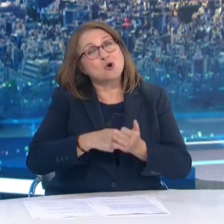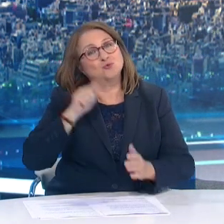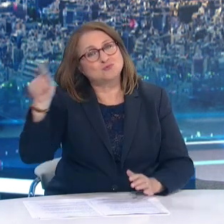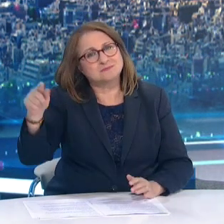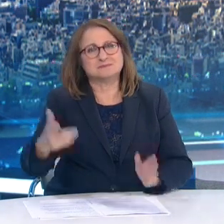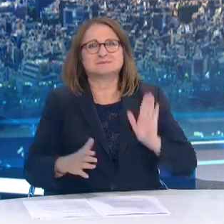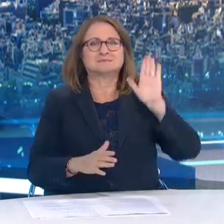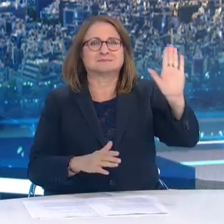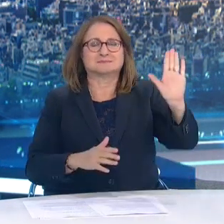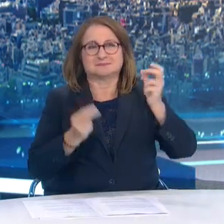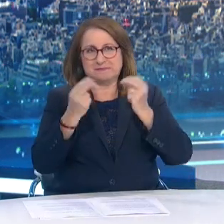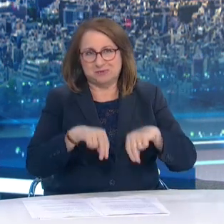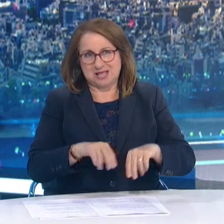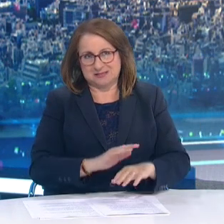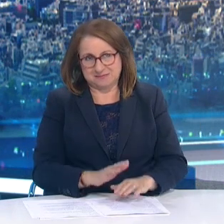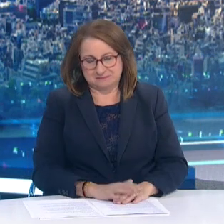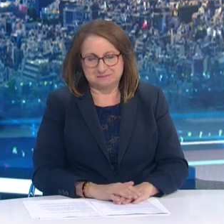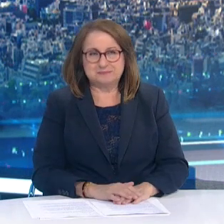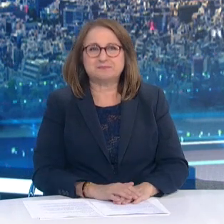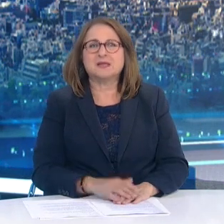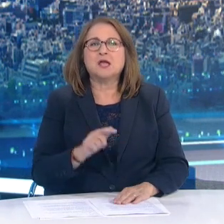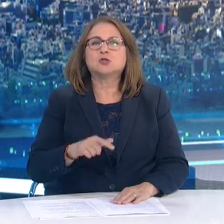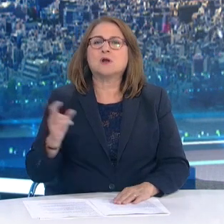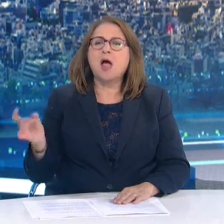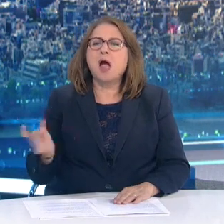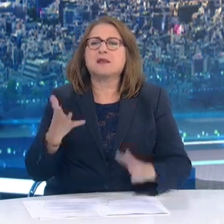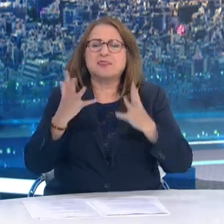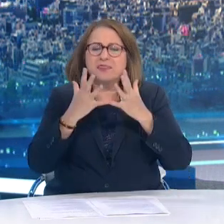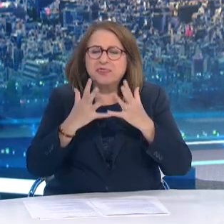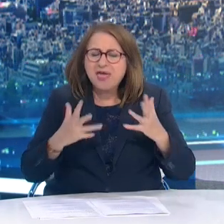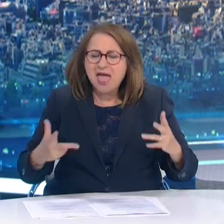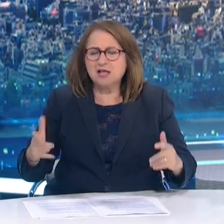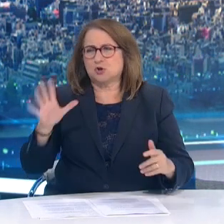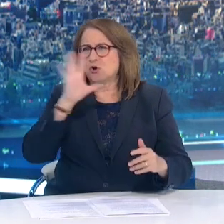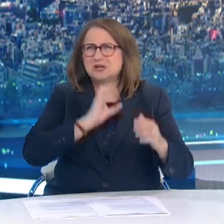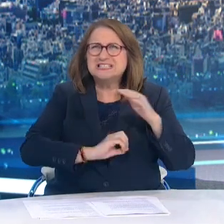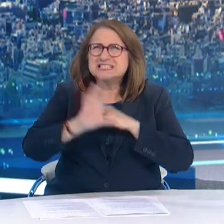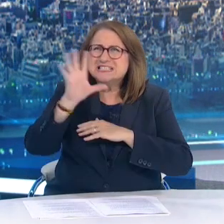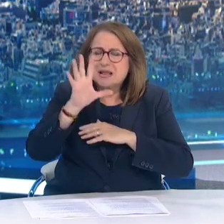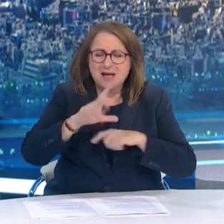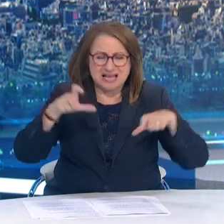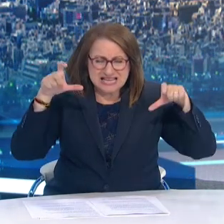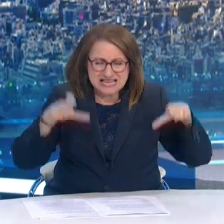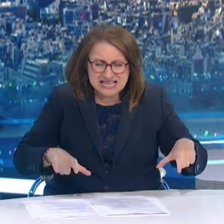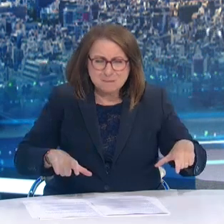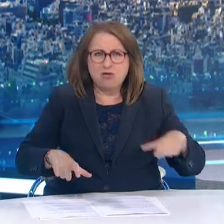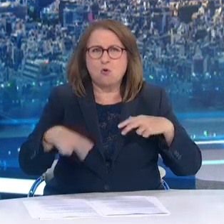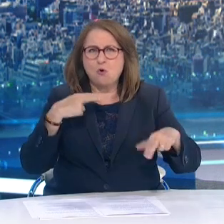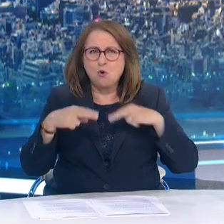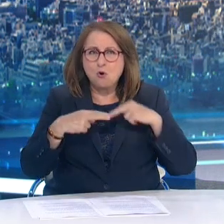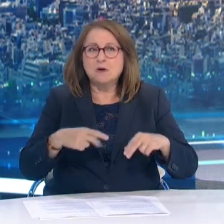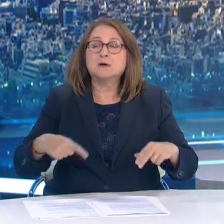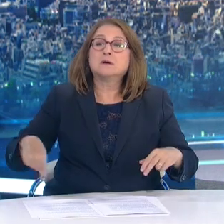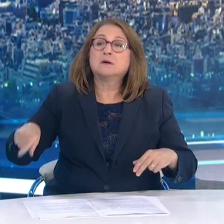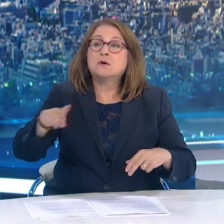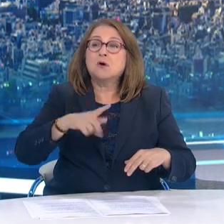κλειστούς χώρους δηλαδή σε θέατρα και σινεμά επιχειρήσεις εστίασης καφέ και γήπεδα οι ανήλικοι προσέρχονται με δήλωση self